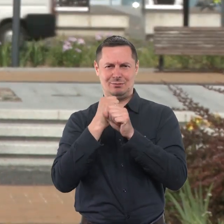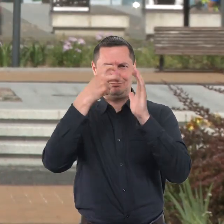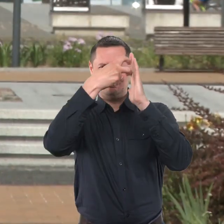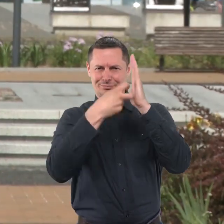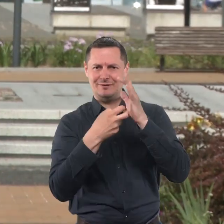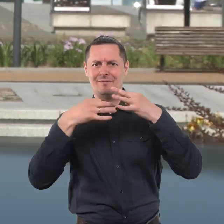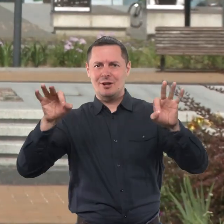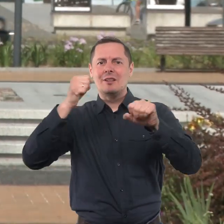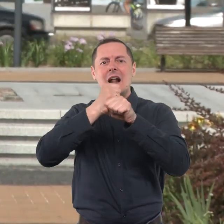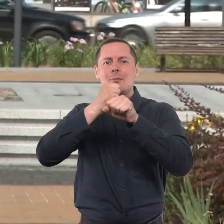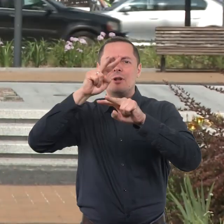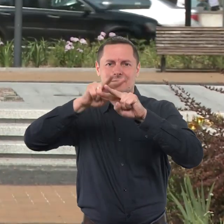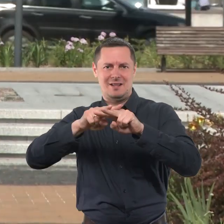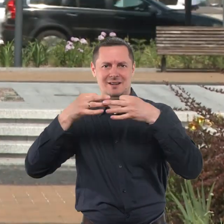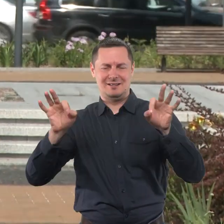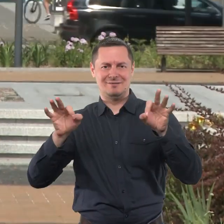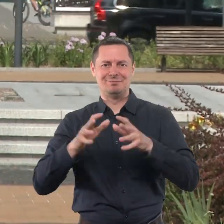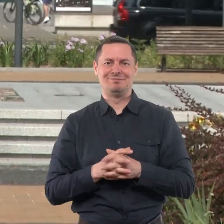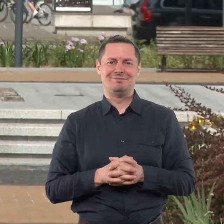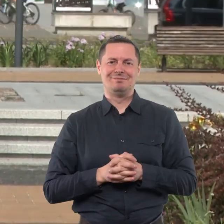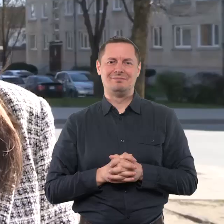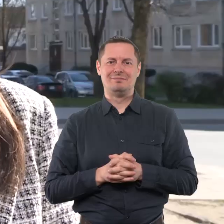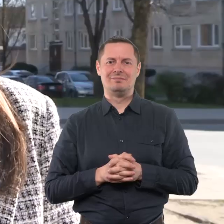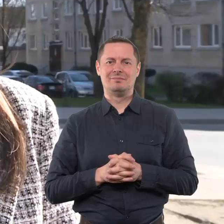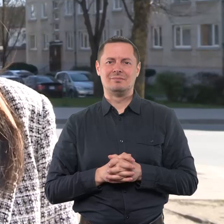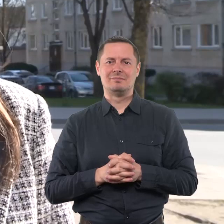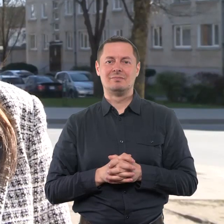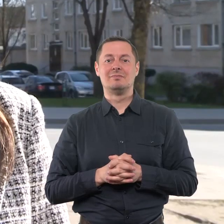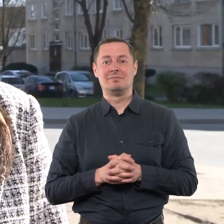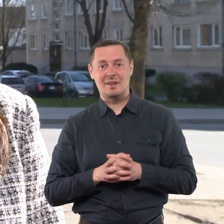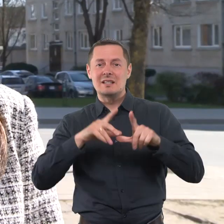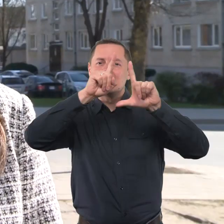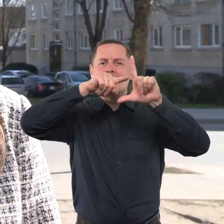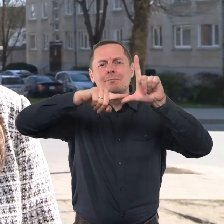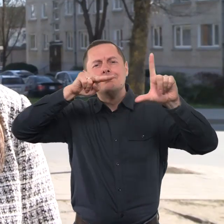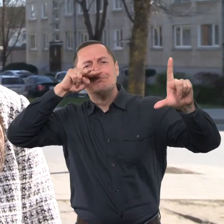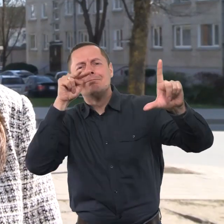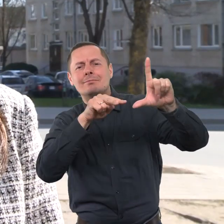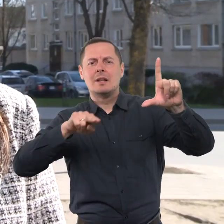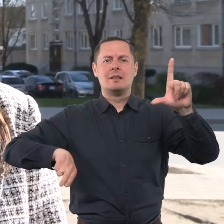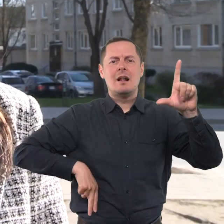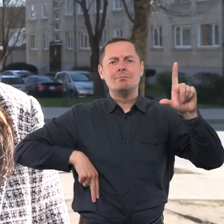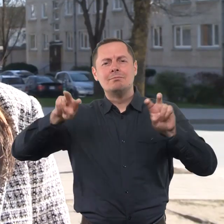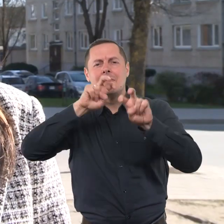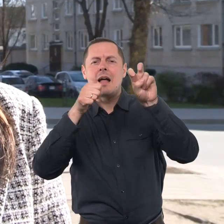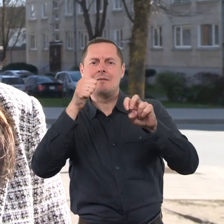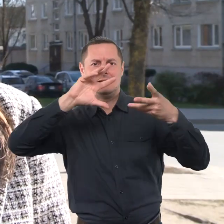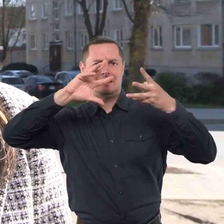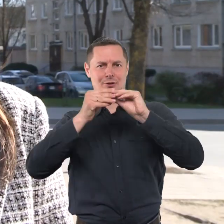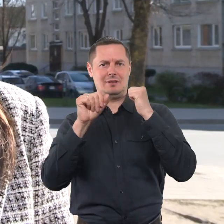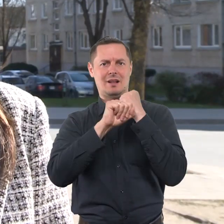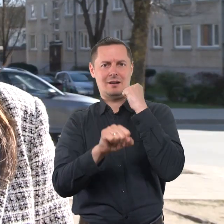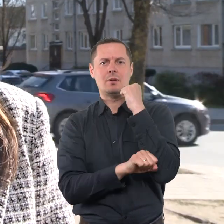laisvų darbo vietų. Analizuojant pastarųjų metų duomenį, stebėme, kad darbdaviai aktyviai sezoninių darbuotojų pradeda ieškoti